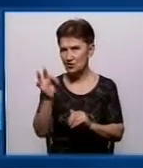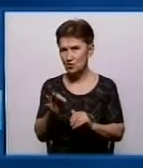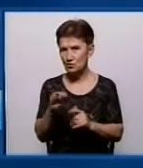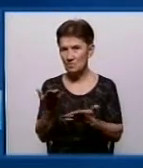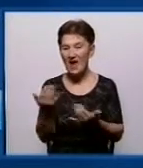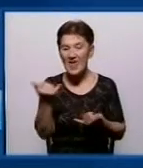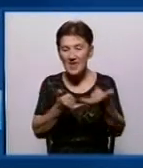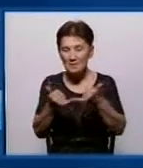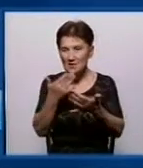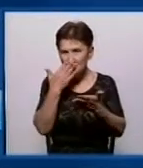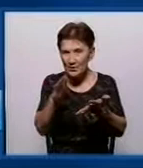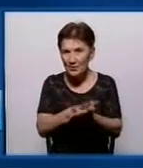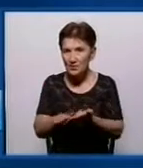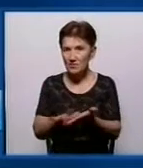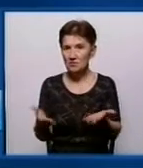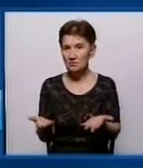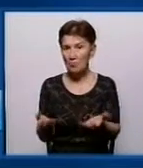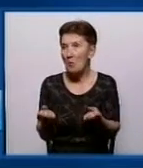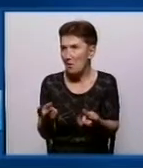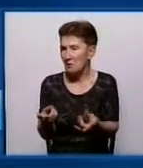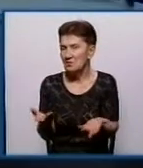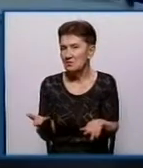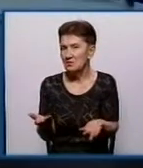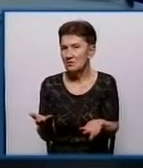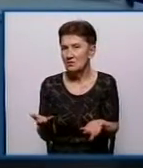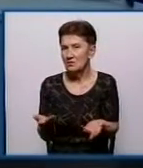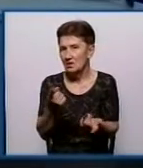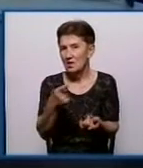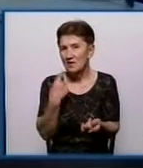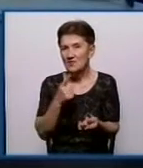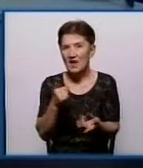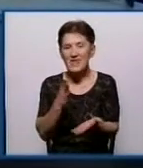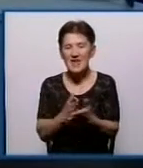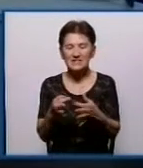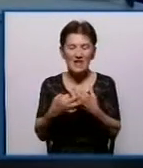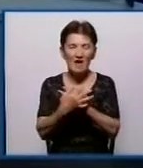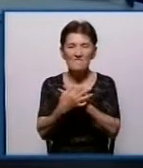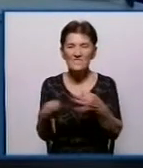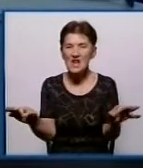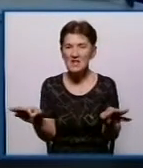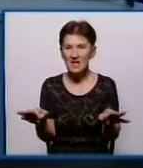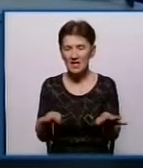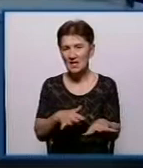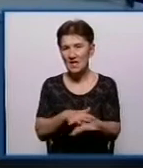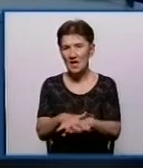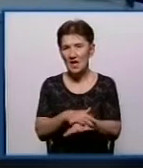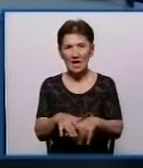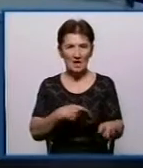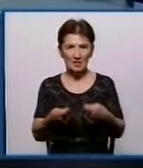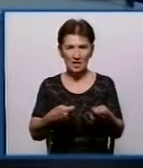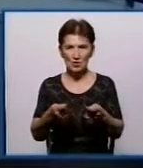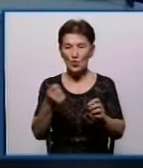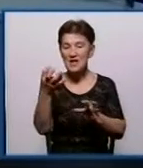це логічно можна пояснити? Це вільний ринок. Є таке поняття, кон'юктура ринку, світові ціни